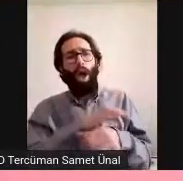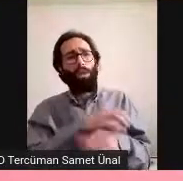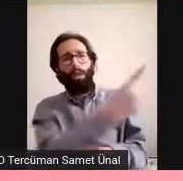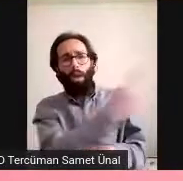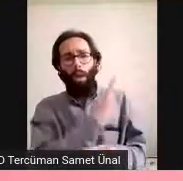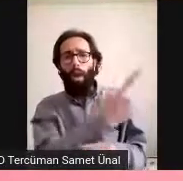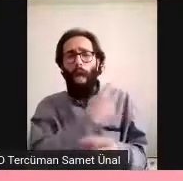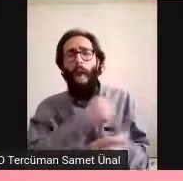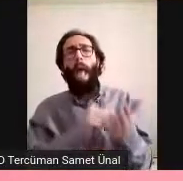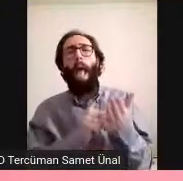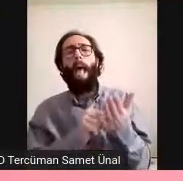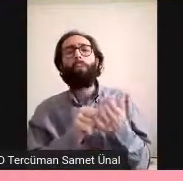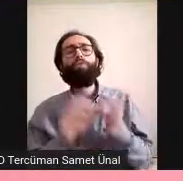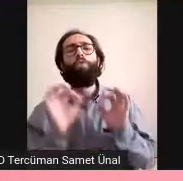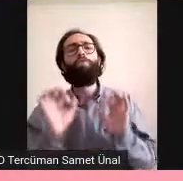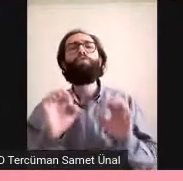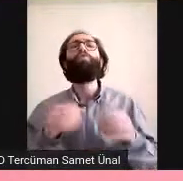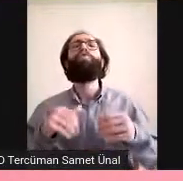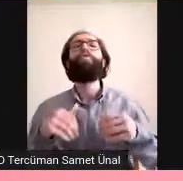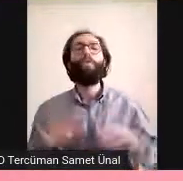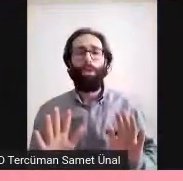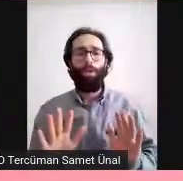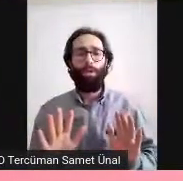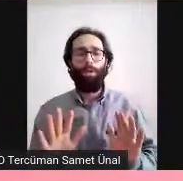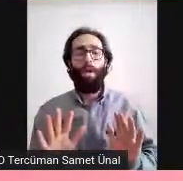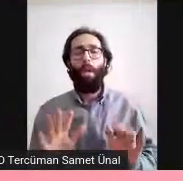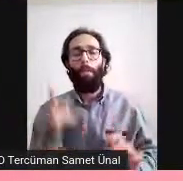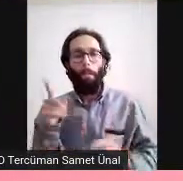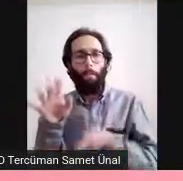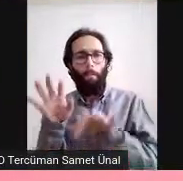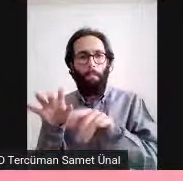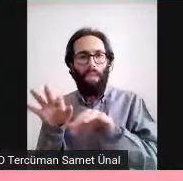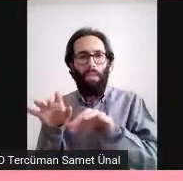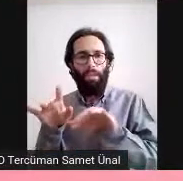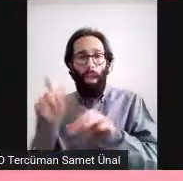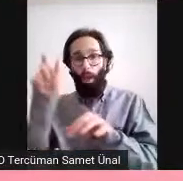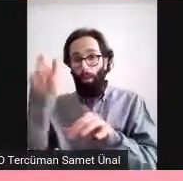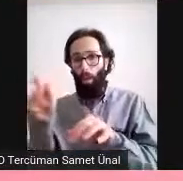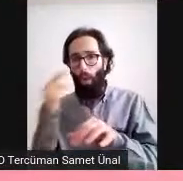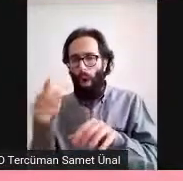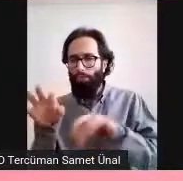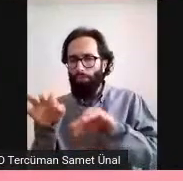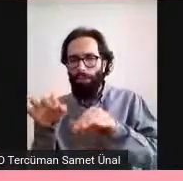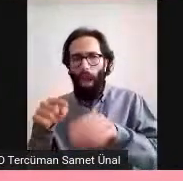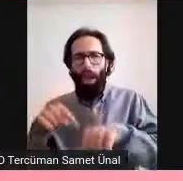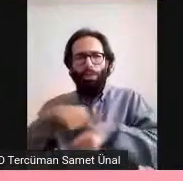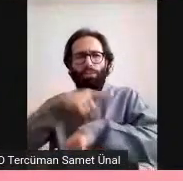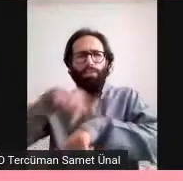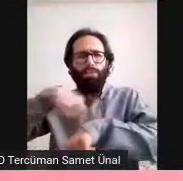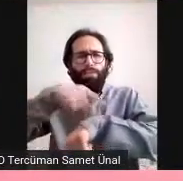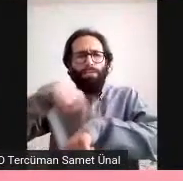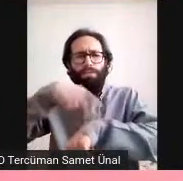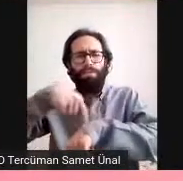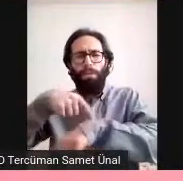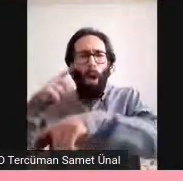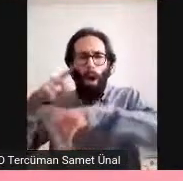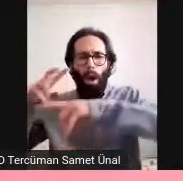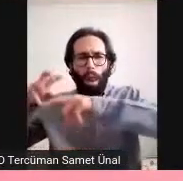ve bilgisayarcıların analiz etmesi gerekiyor. Şimdi bunlar da göstermişler ki